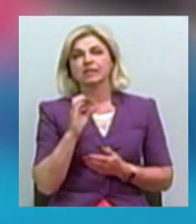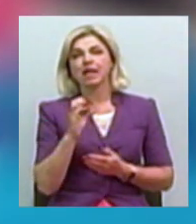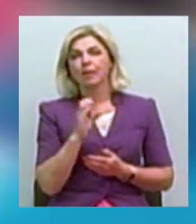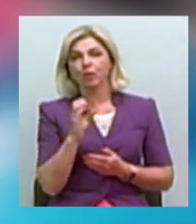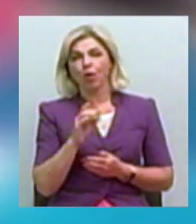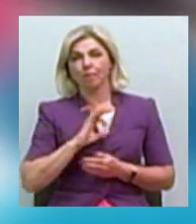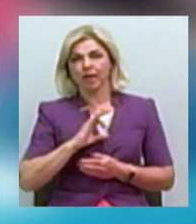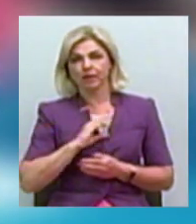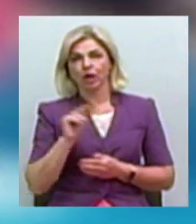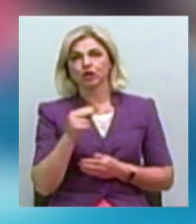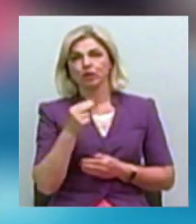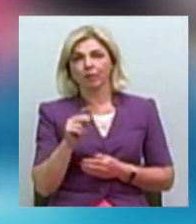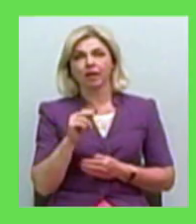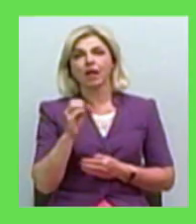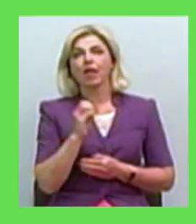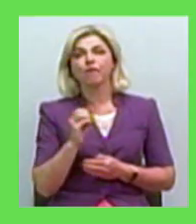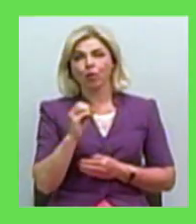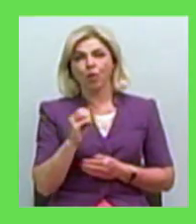Чемпіонат Європи зі стрибків у воду.